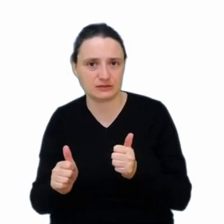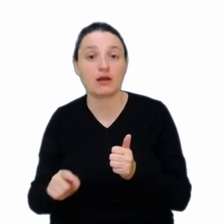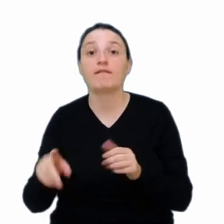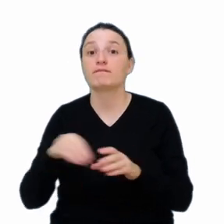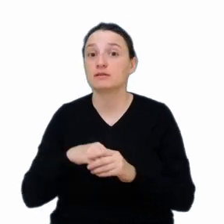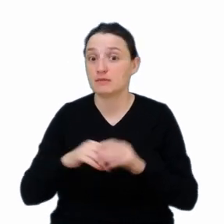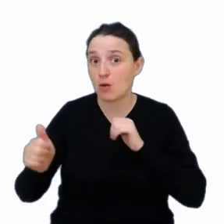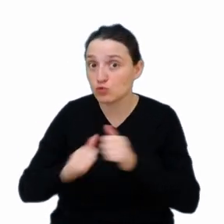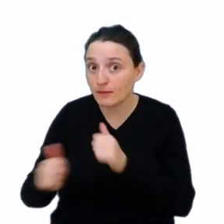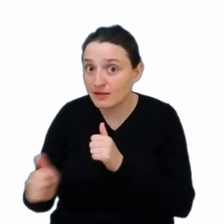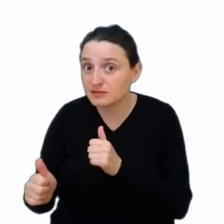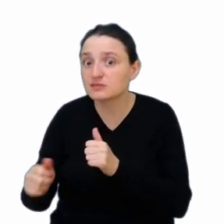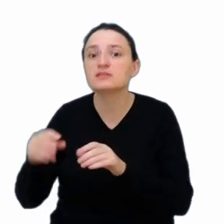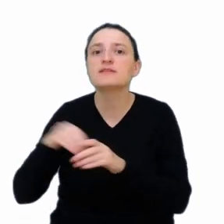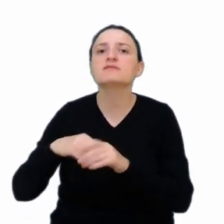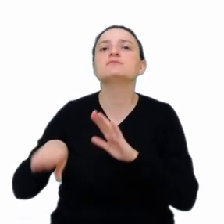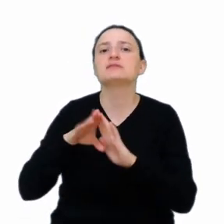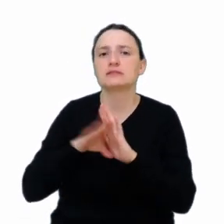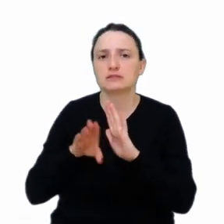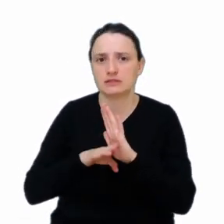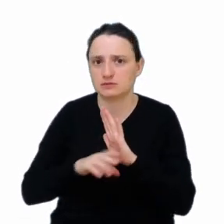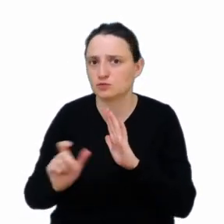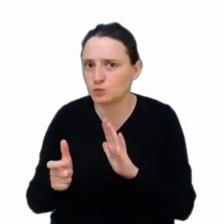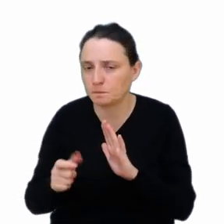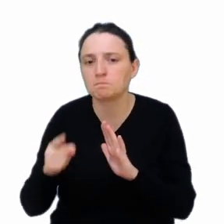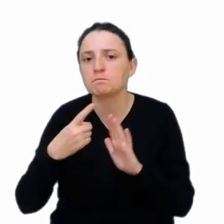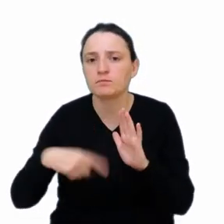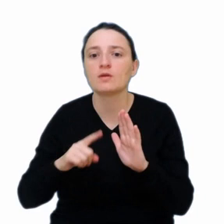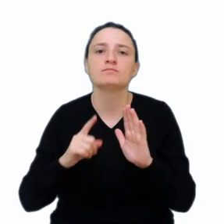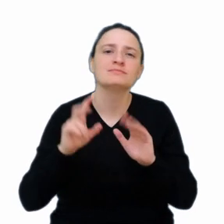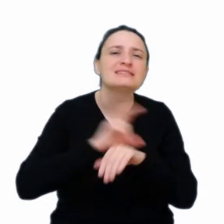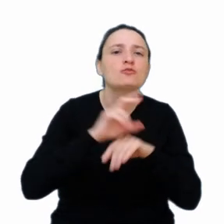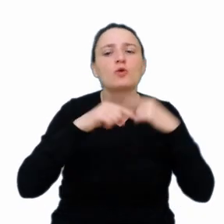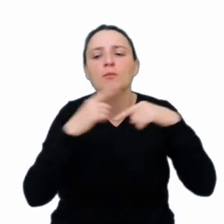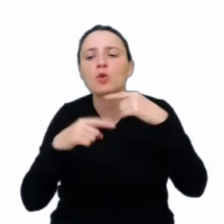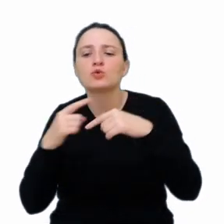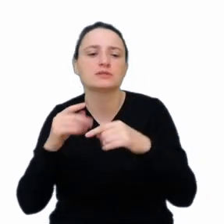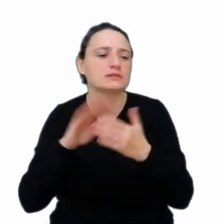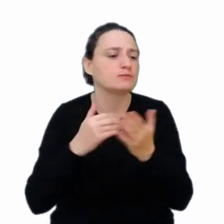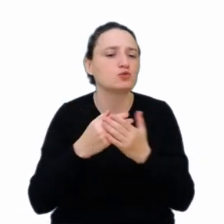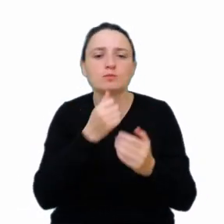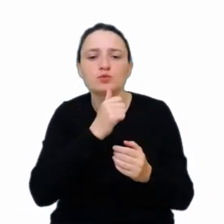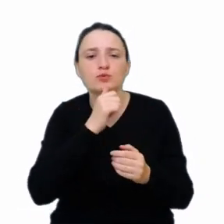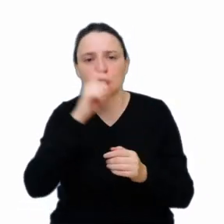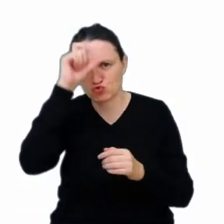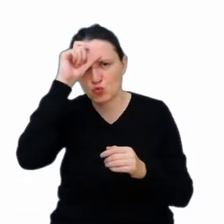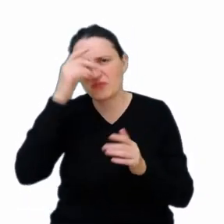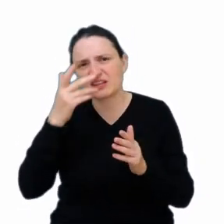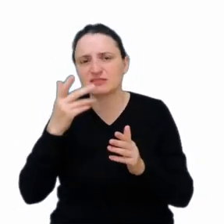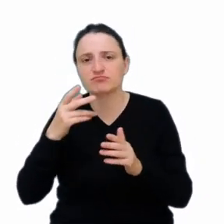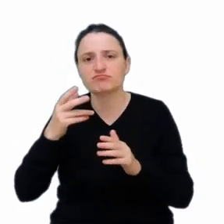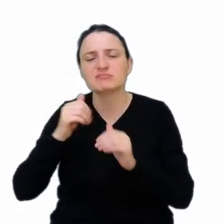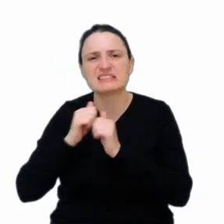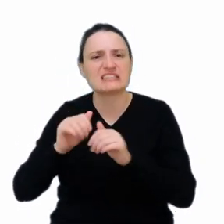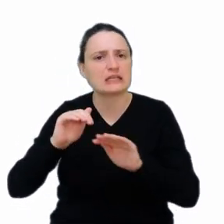zakresie takie zasady, w którym próbujemy w procesach technologicznych albo ograniczyć rolę człowieka, albo najlepiej to w ogóle